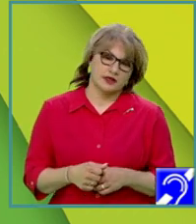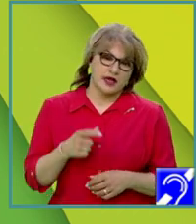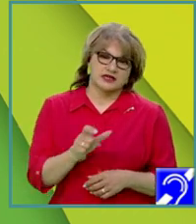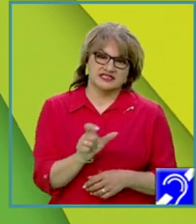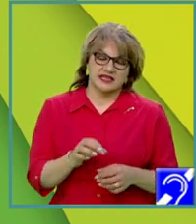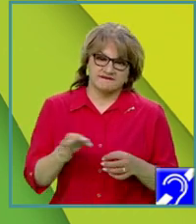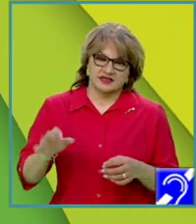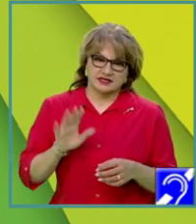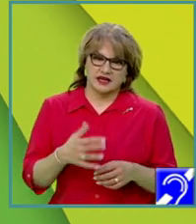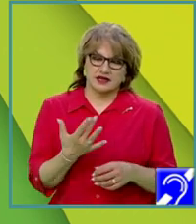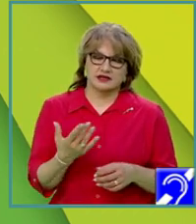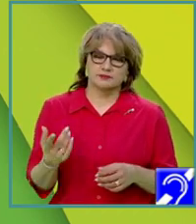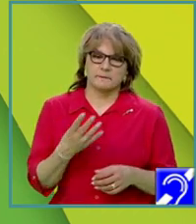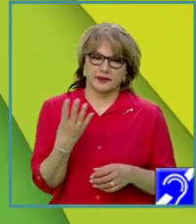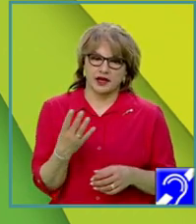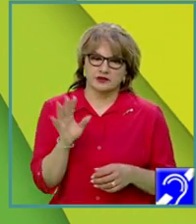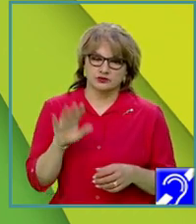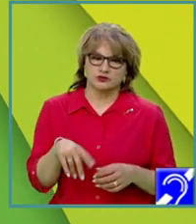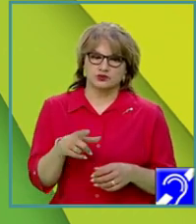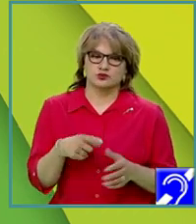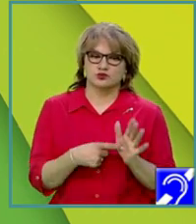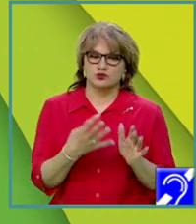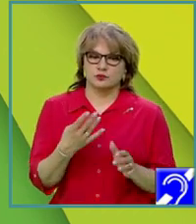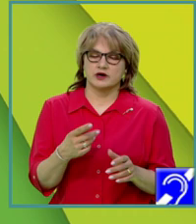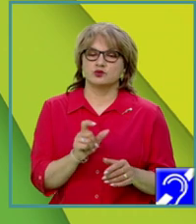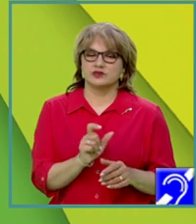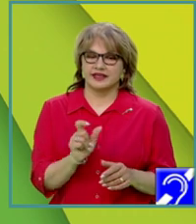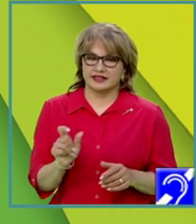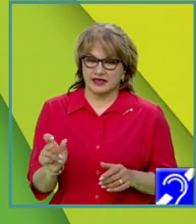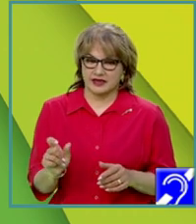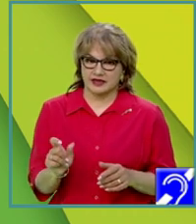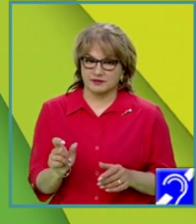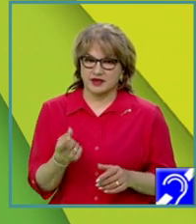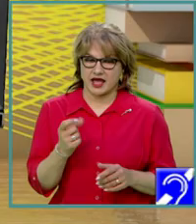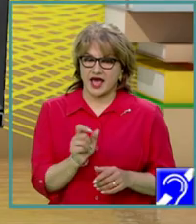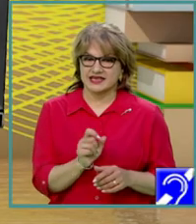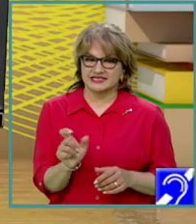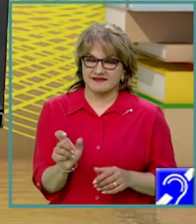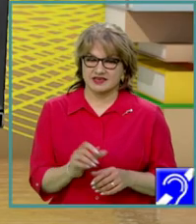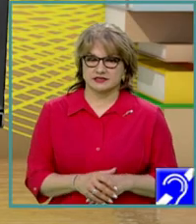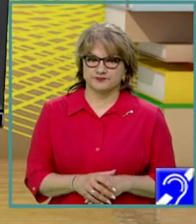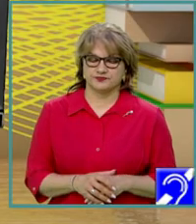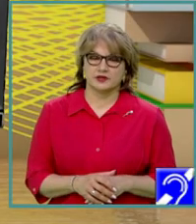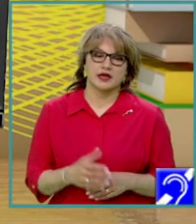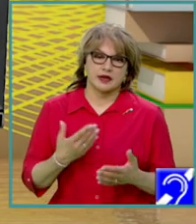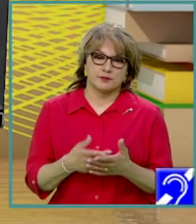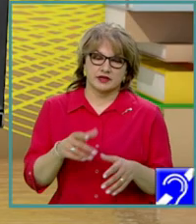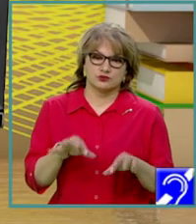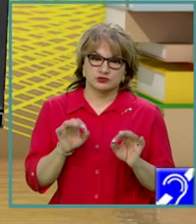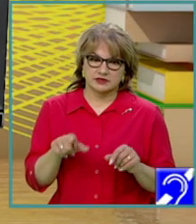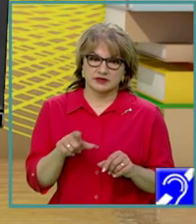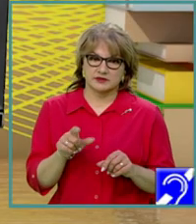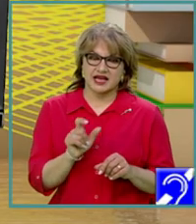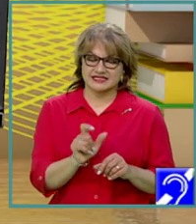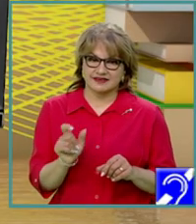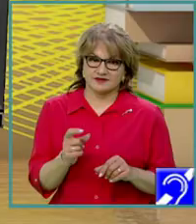lungimea 4, care reprezintă numărul de termeni ai secvenței. Pentru determinarea secvențelor